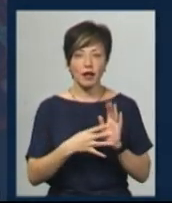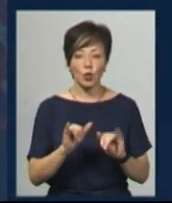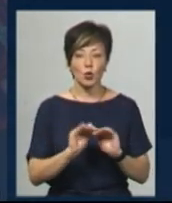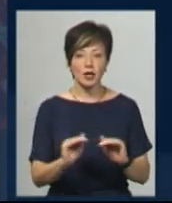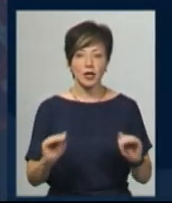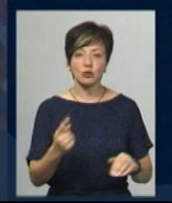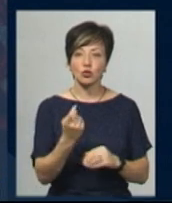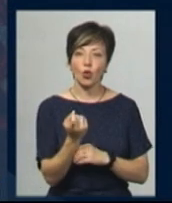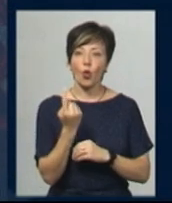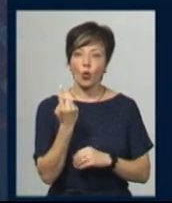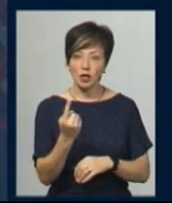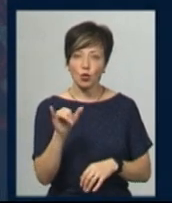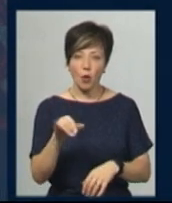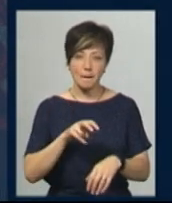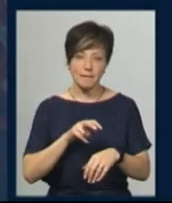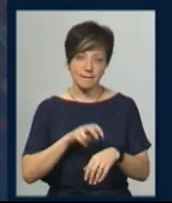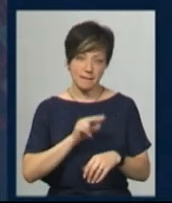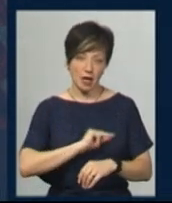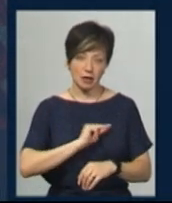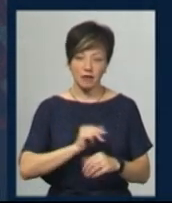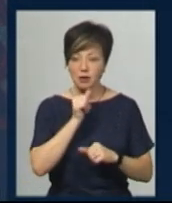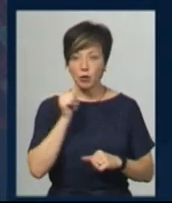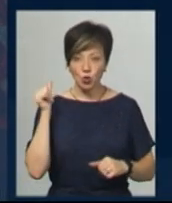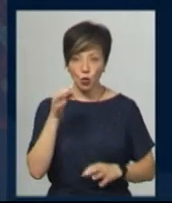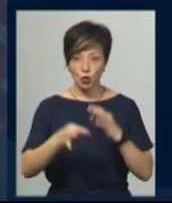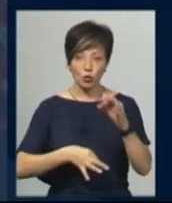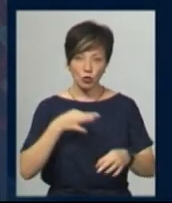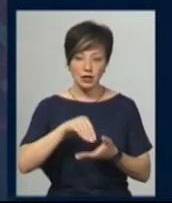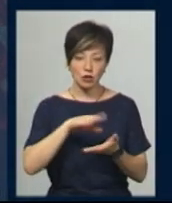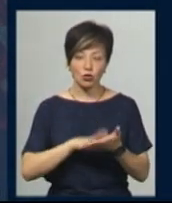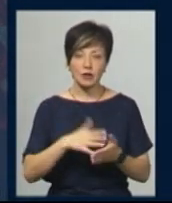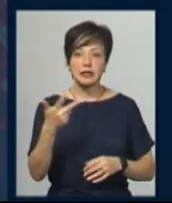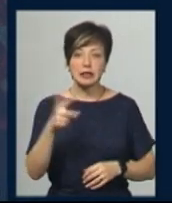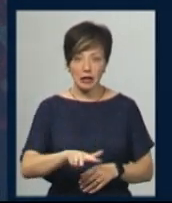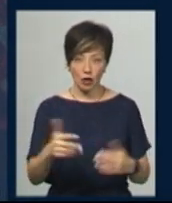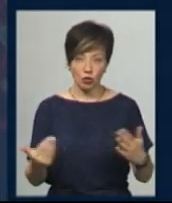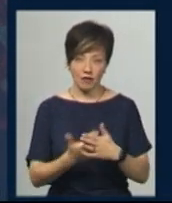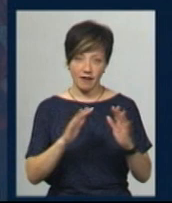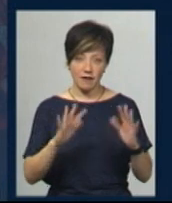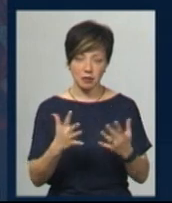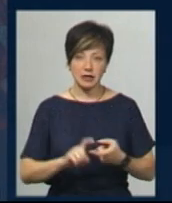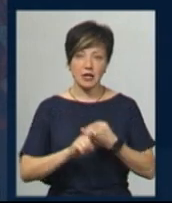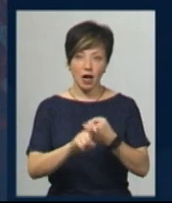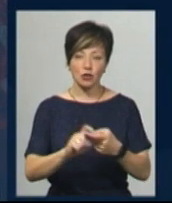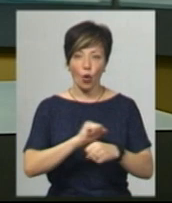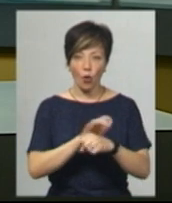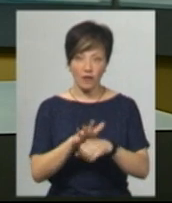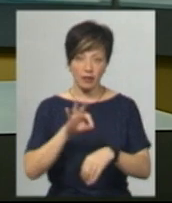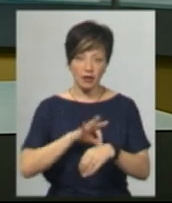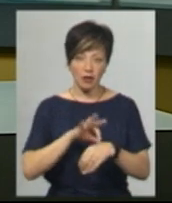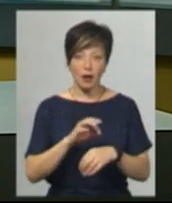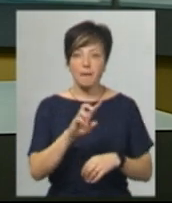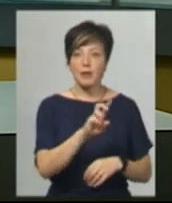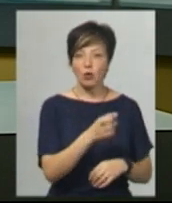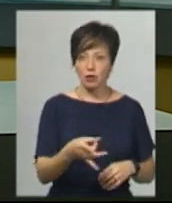дітей, 101 у медиків. Нагадаю, за минулу добу на Хмельниччині зареєстровано три нових випадки зараження вірусом COVID-19. Один у